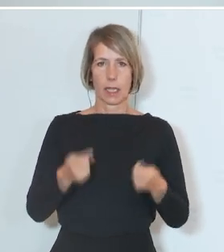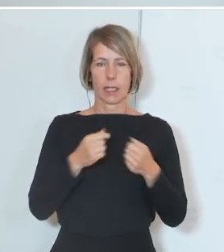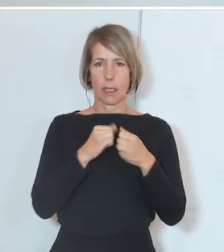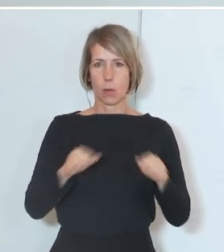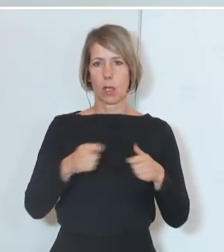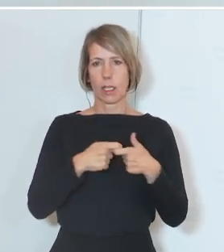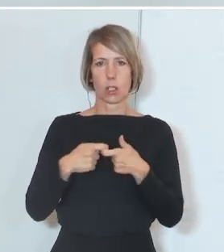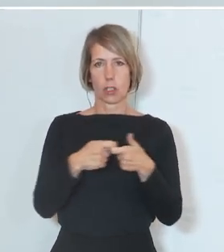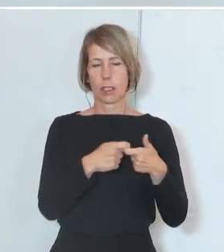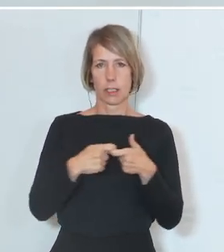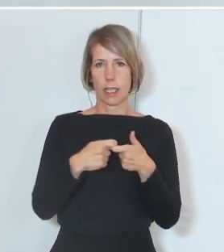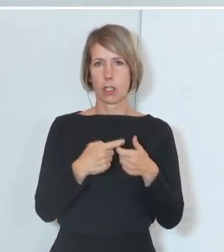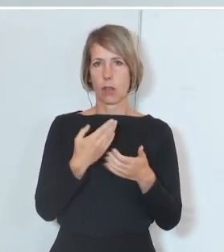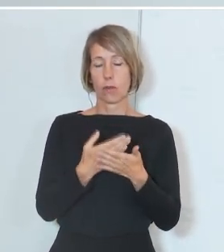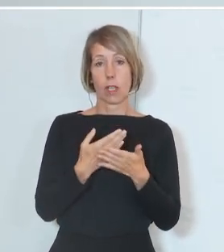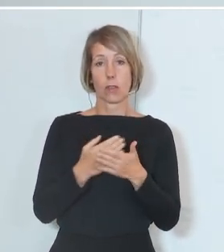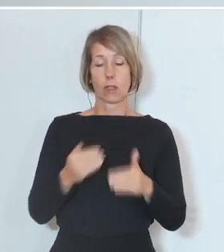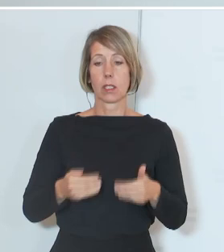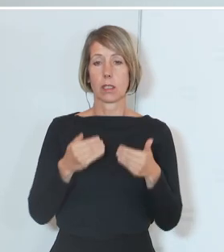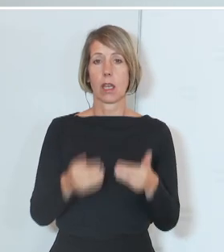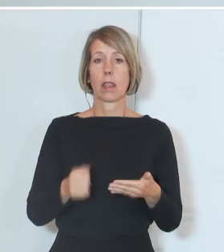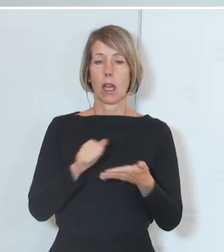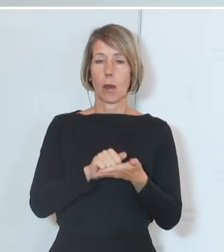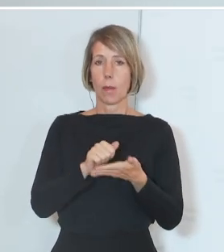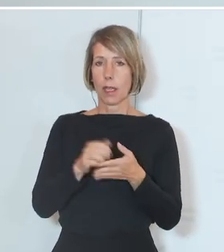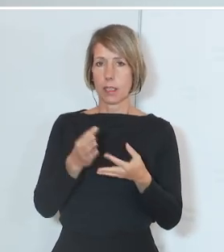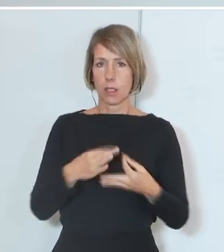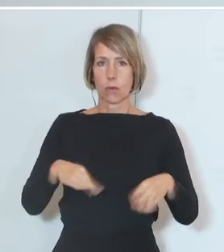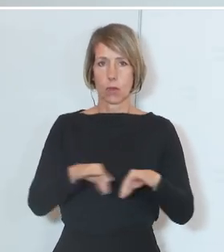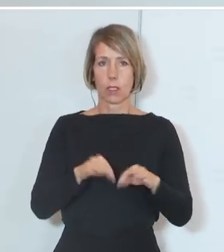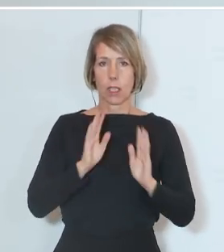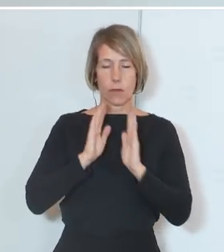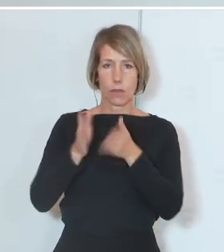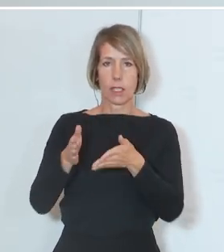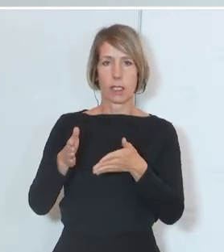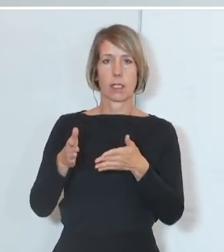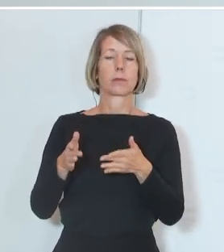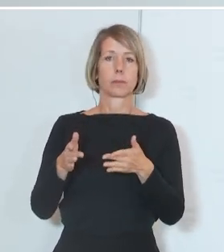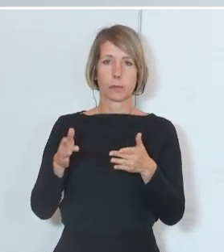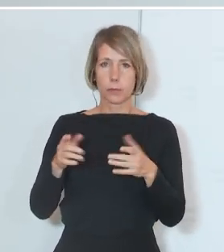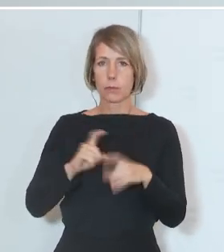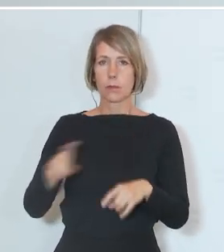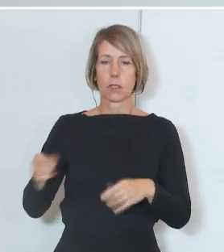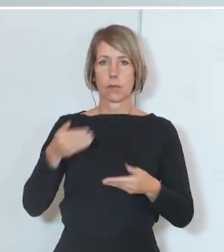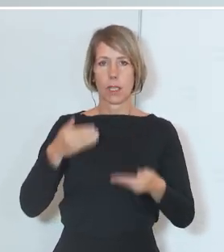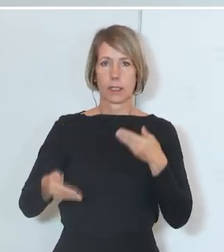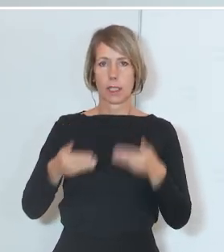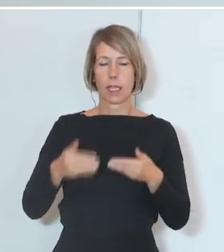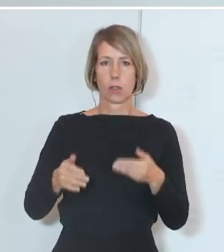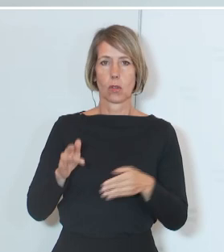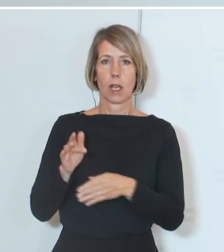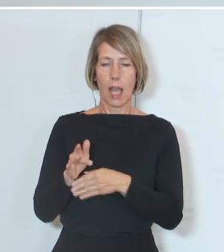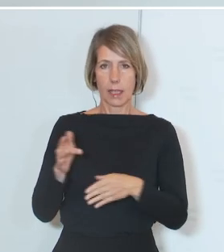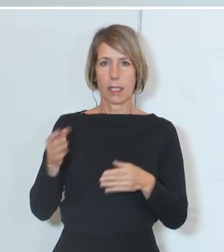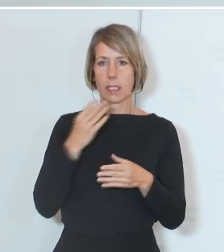Ich werde nach diesem Pressefoyer deshalb auch zur Fachtagung zur Antisemitismus-Strategie gehen. Wir